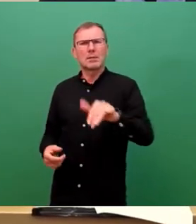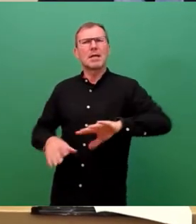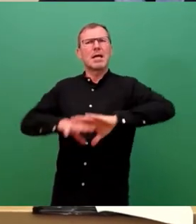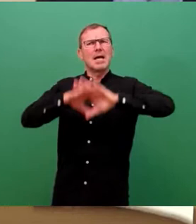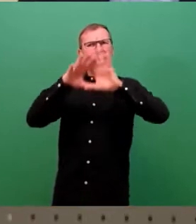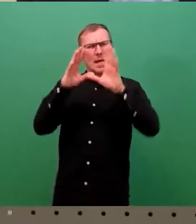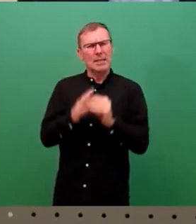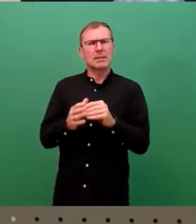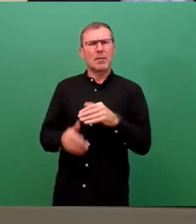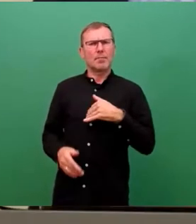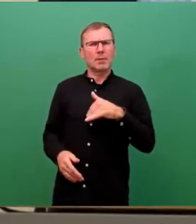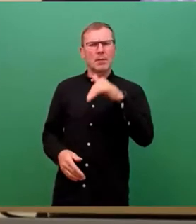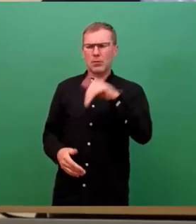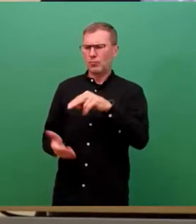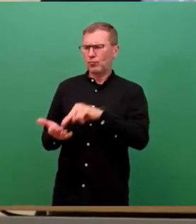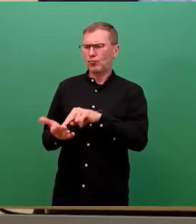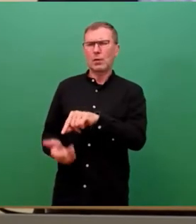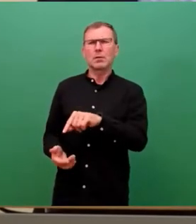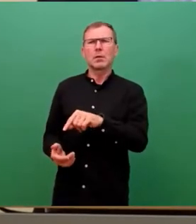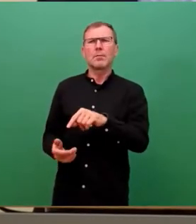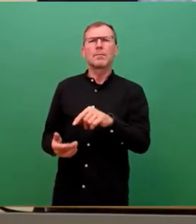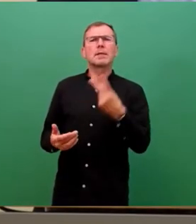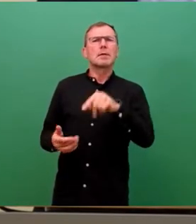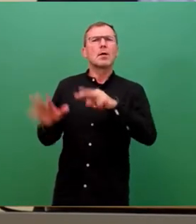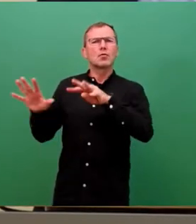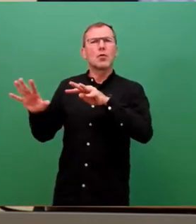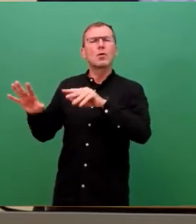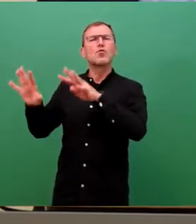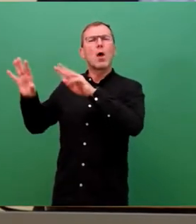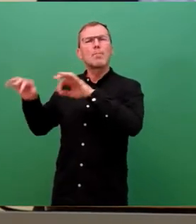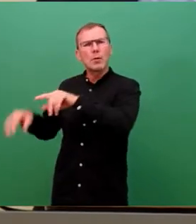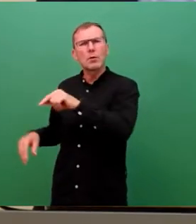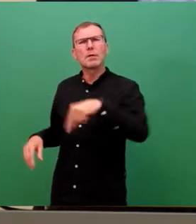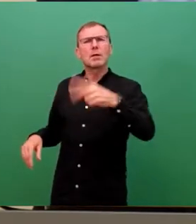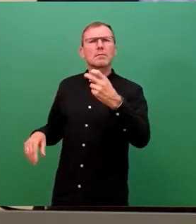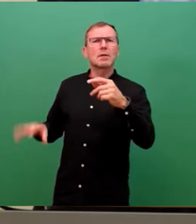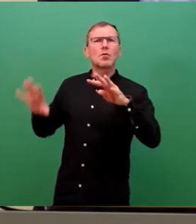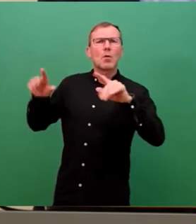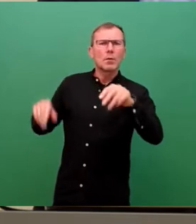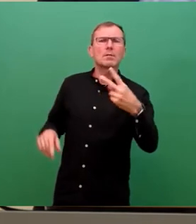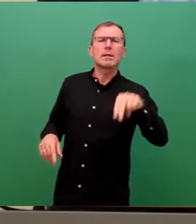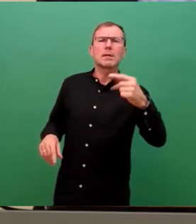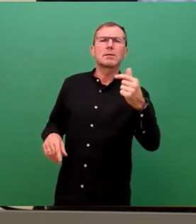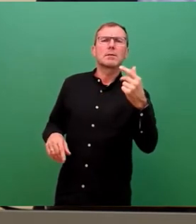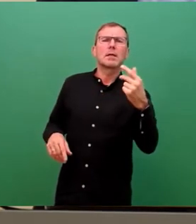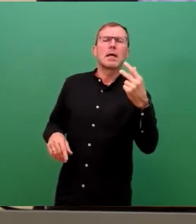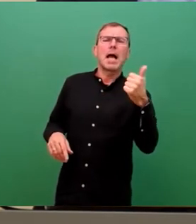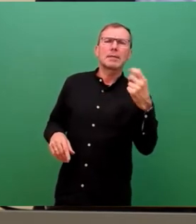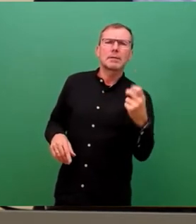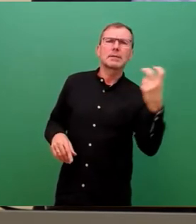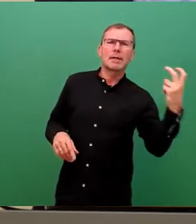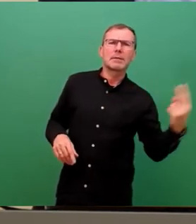und standen in 19, 9 Millionen in 20, 9 Millionen in 21, 4 Millionen in 22, 4 Millionen dafür